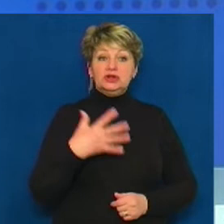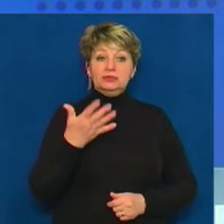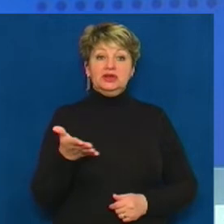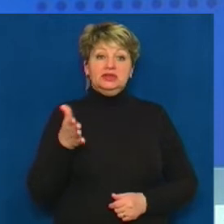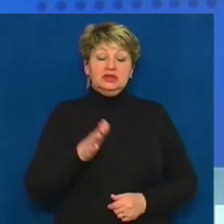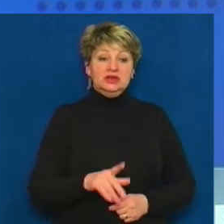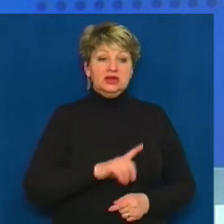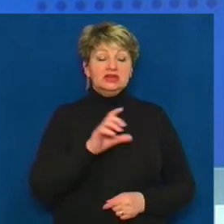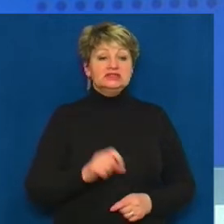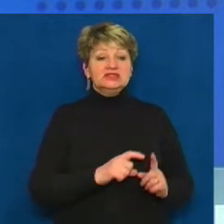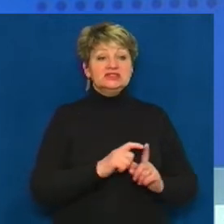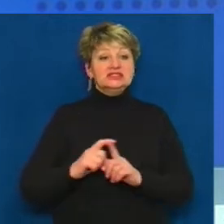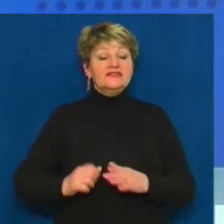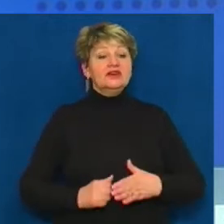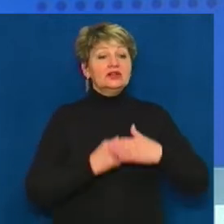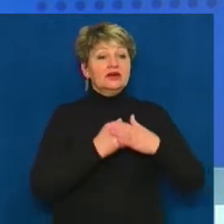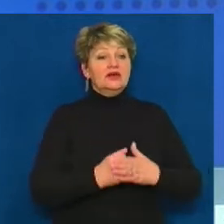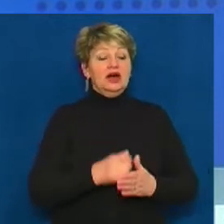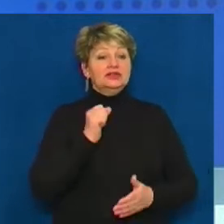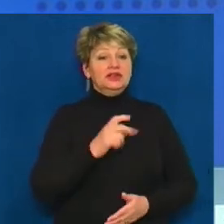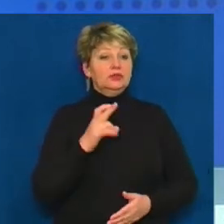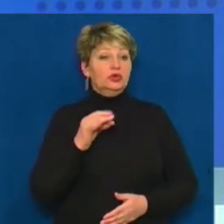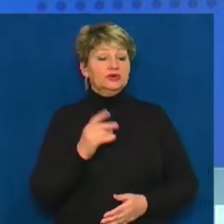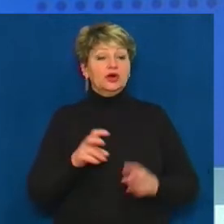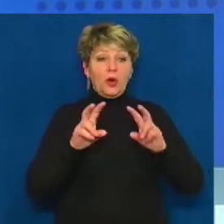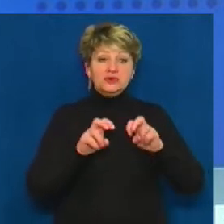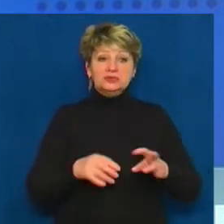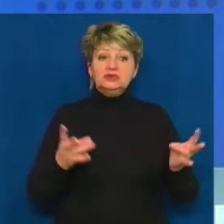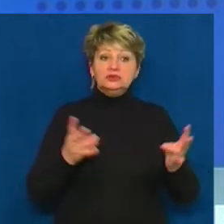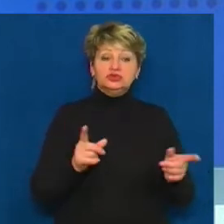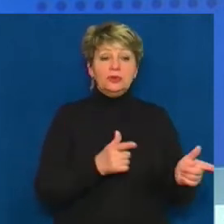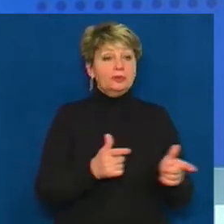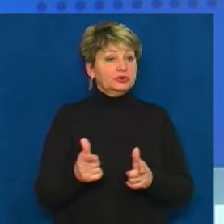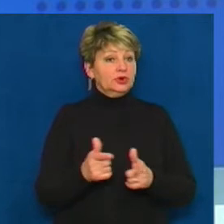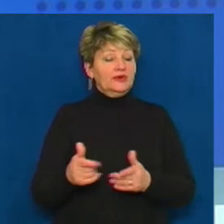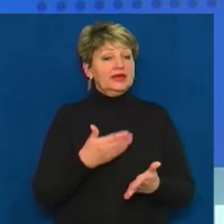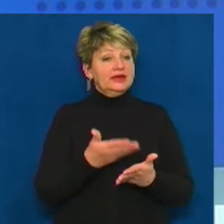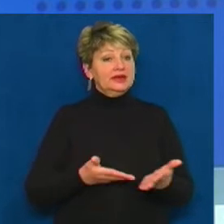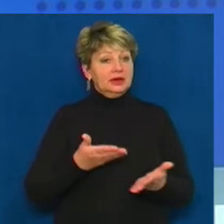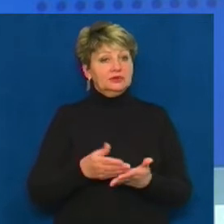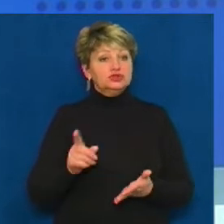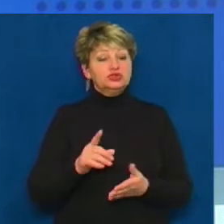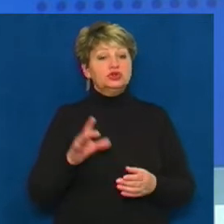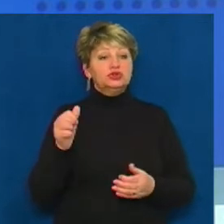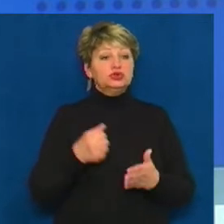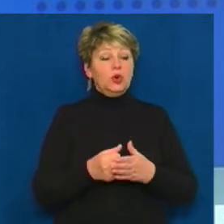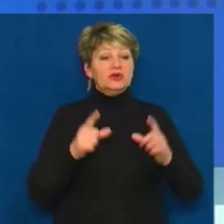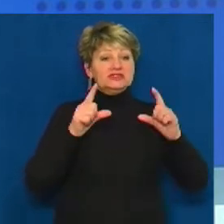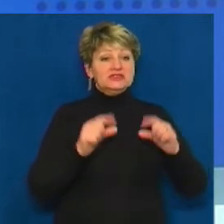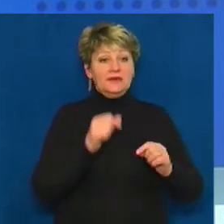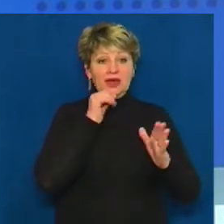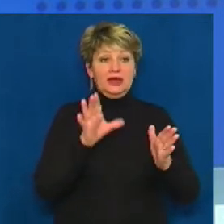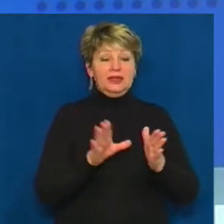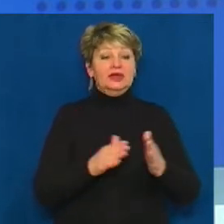Зі слів засновника компанії Андрія Бортника, таке обстеження необхідне, аби підготувати рекомендації щодо зниження енергоспоживання